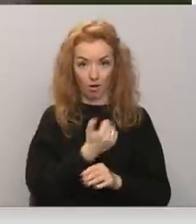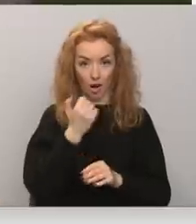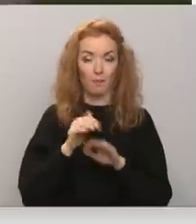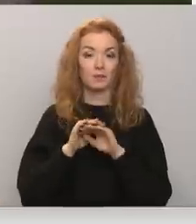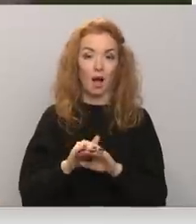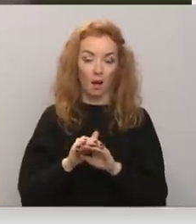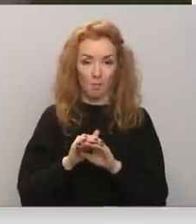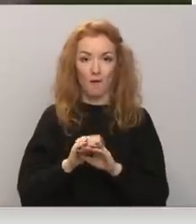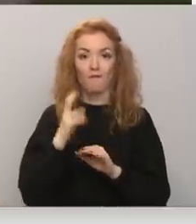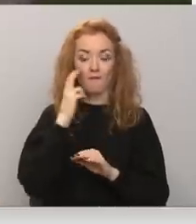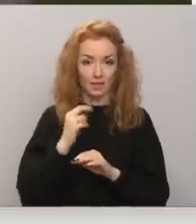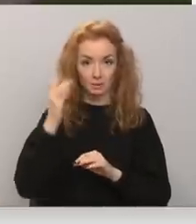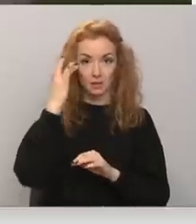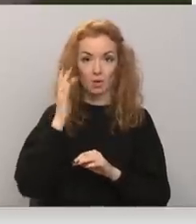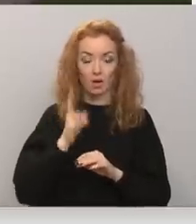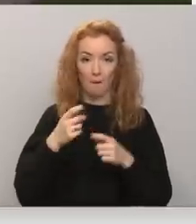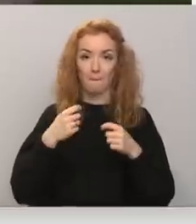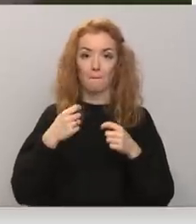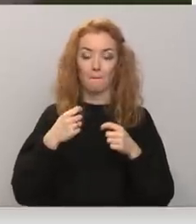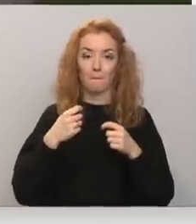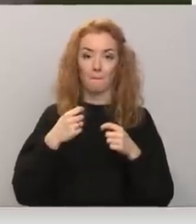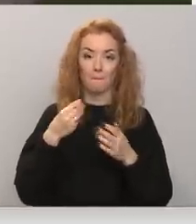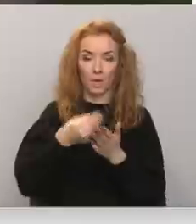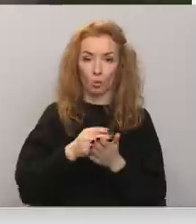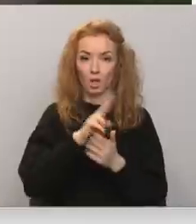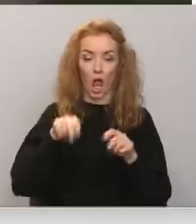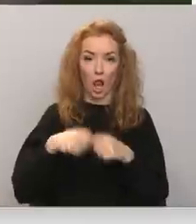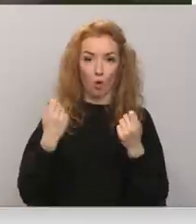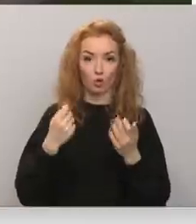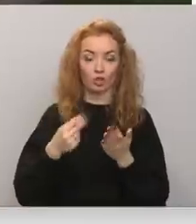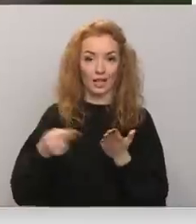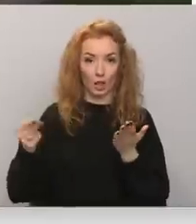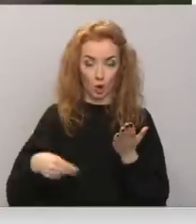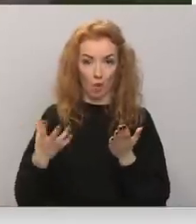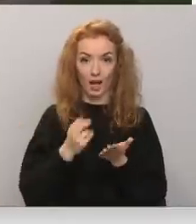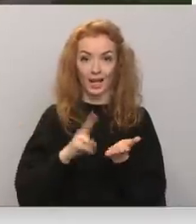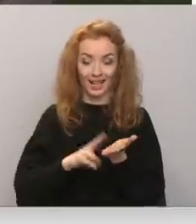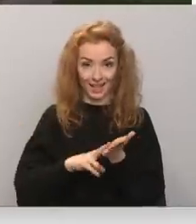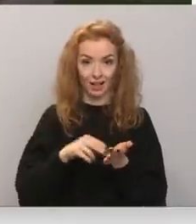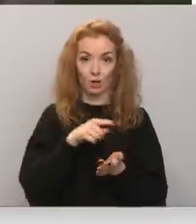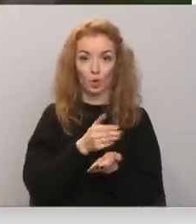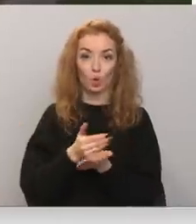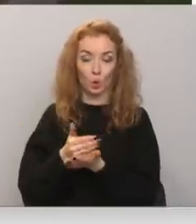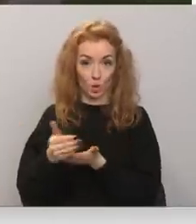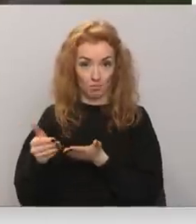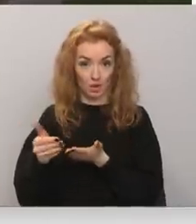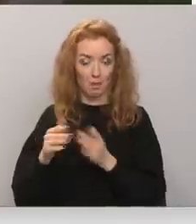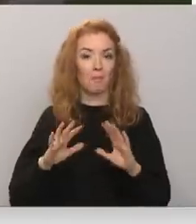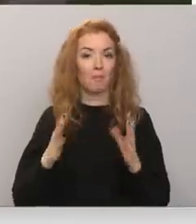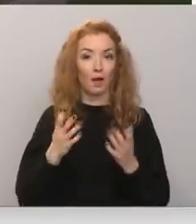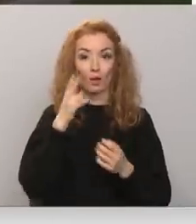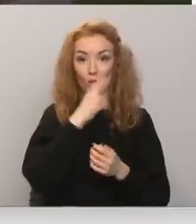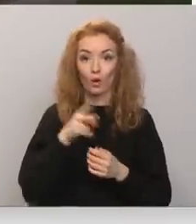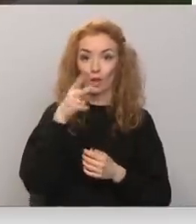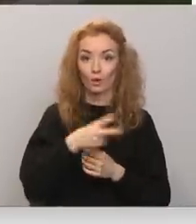saglabājas vecēs princips, ka pirkums nelauž īri. Jaunajam īpašniekam šie īras līgumi vēl joprojām būs saistoši, bet no